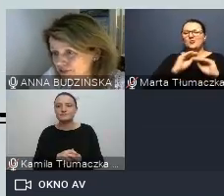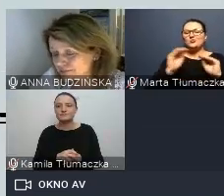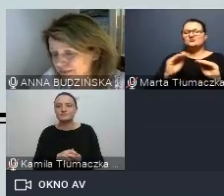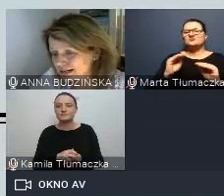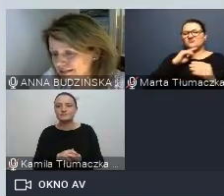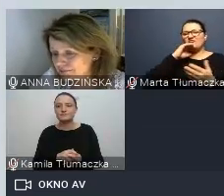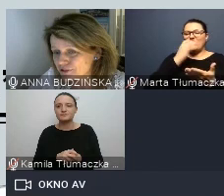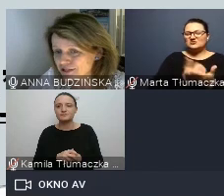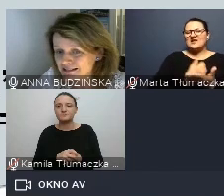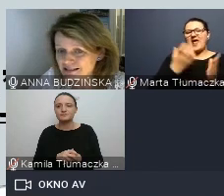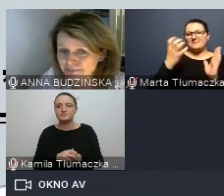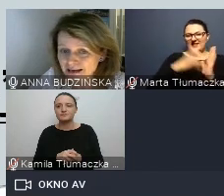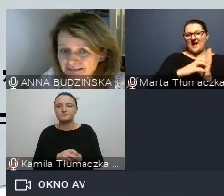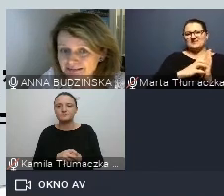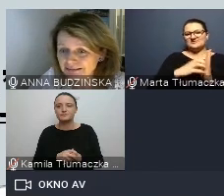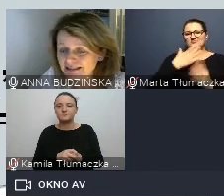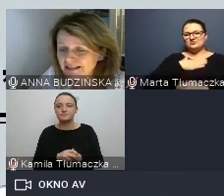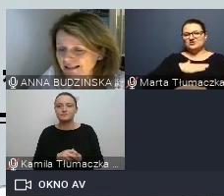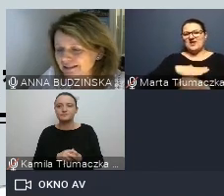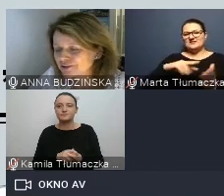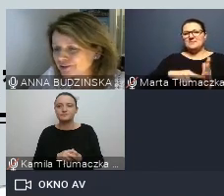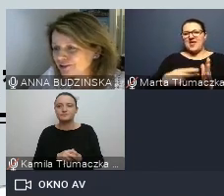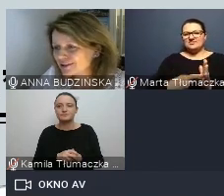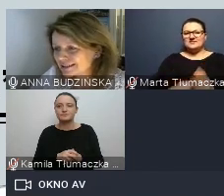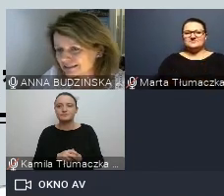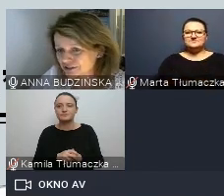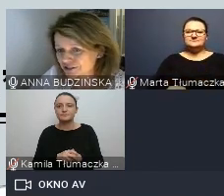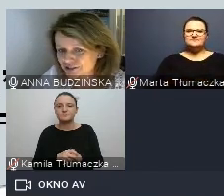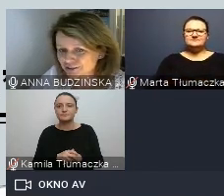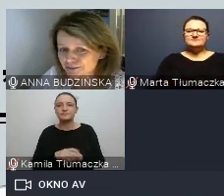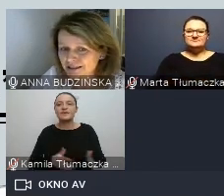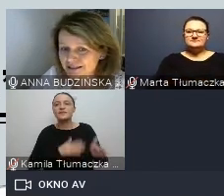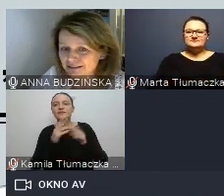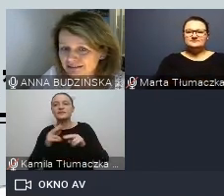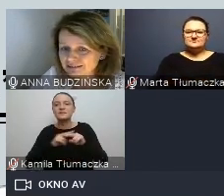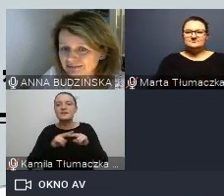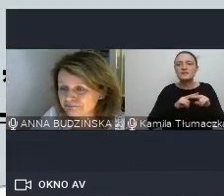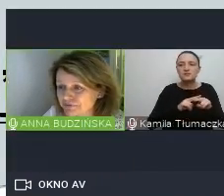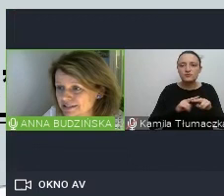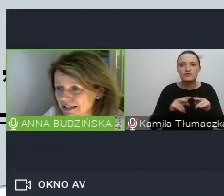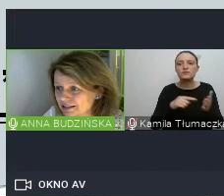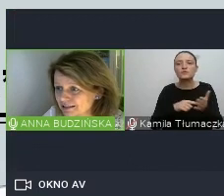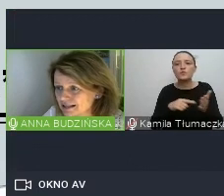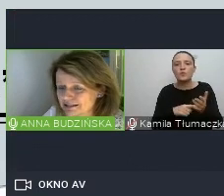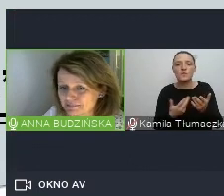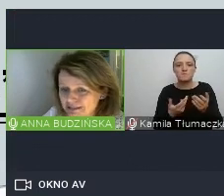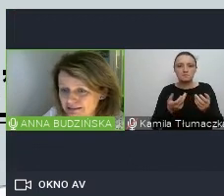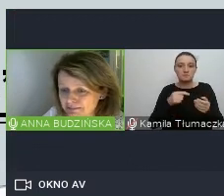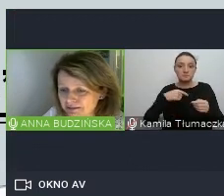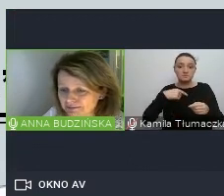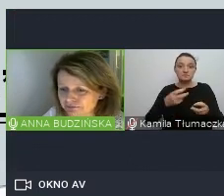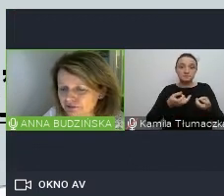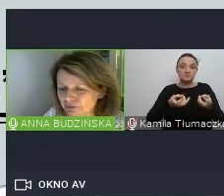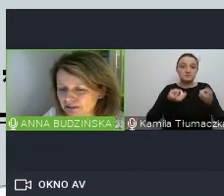właśnie aplikacji Przyjazne Plany. No i kolejne narzędzie, które powstaje razem